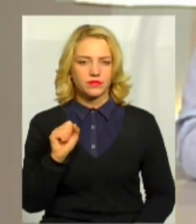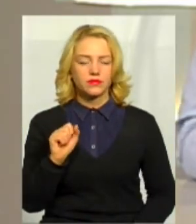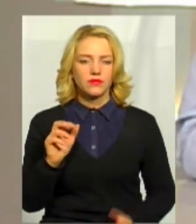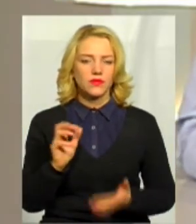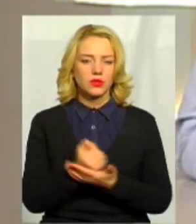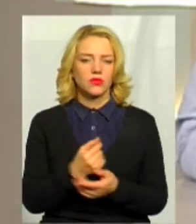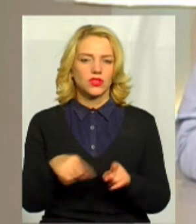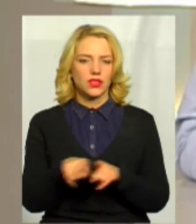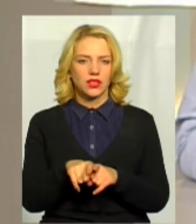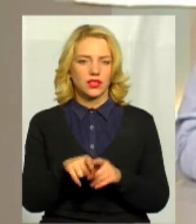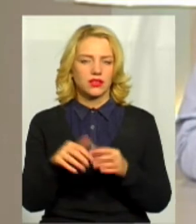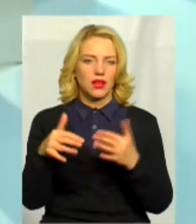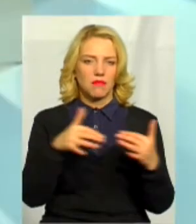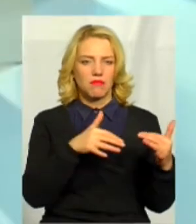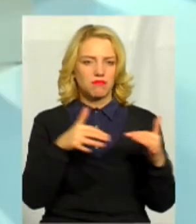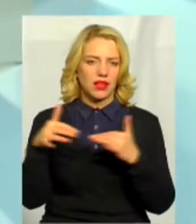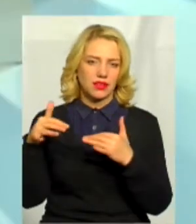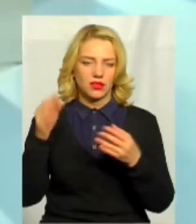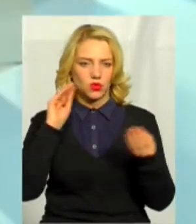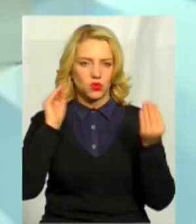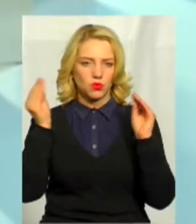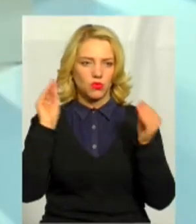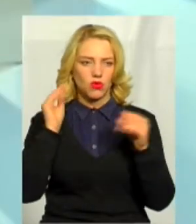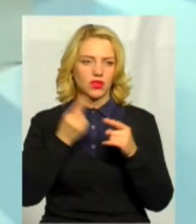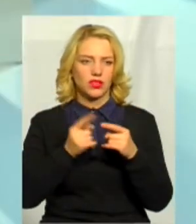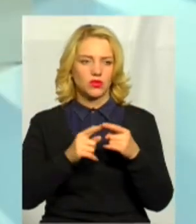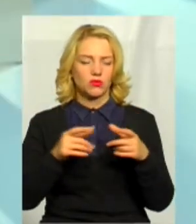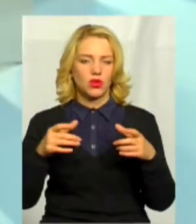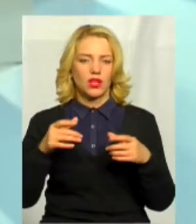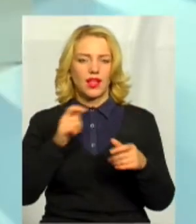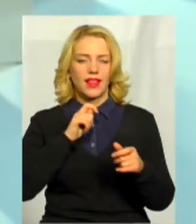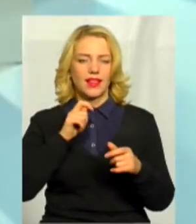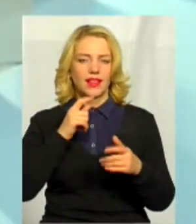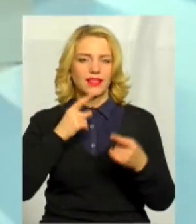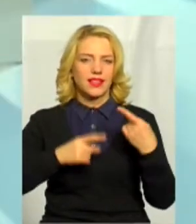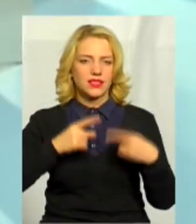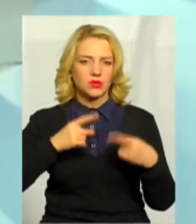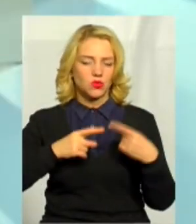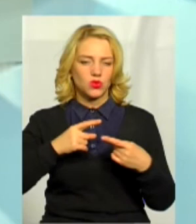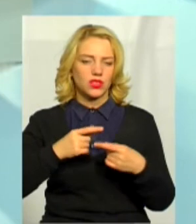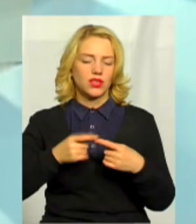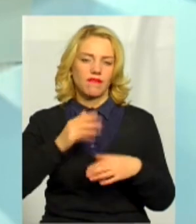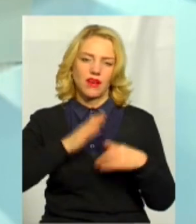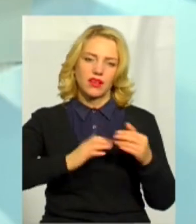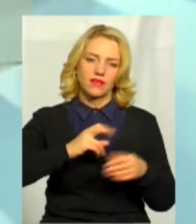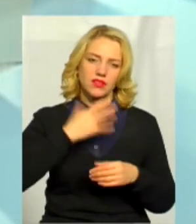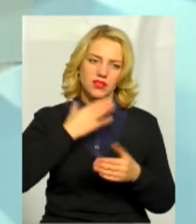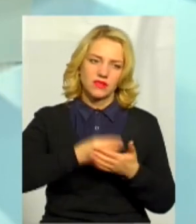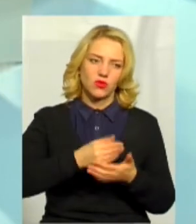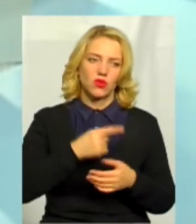Получився такий батл-думок у нас на цьому диспуті. Фахівці теж вже зі свого боку